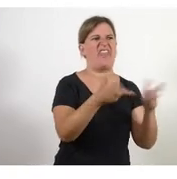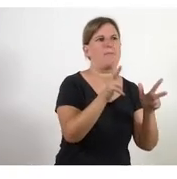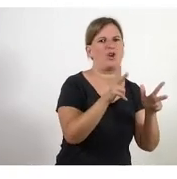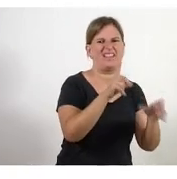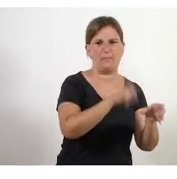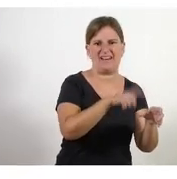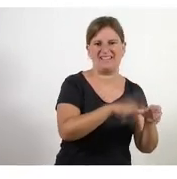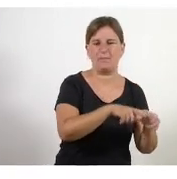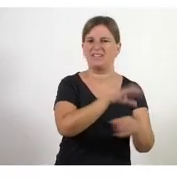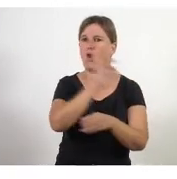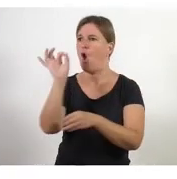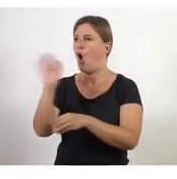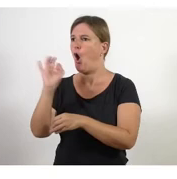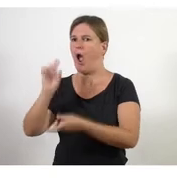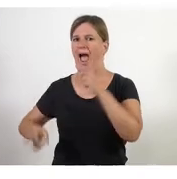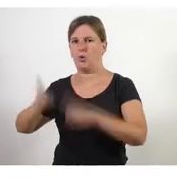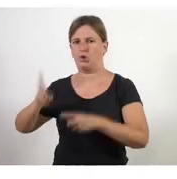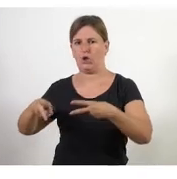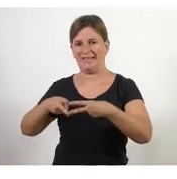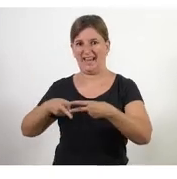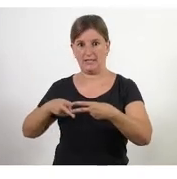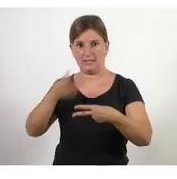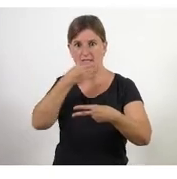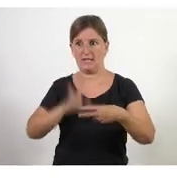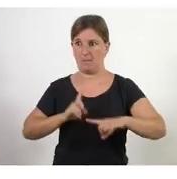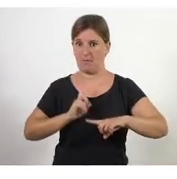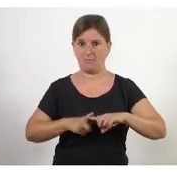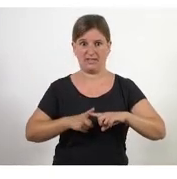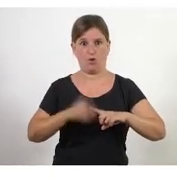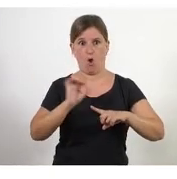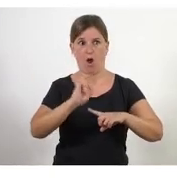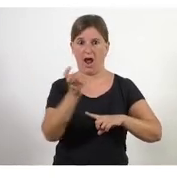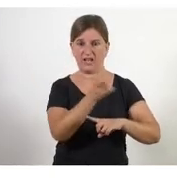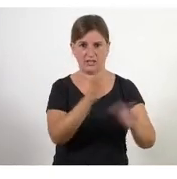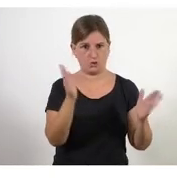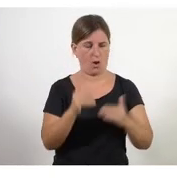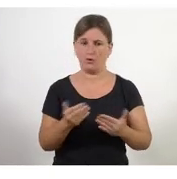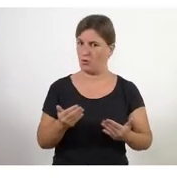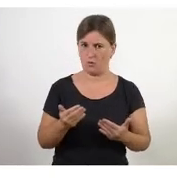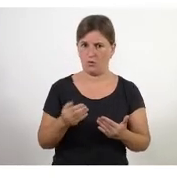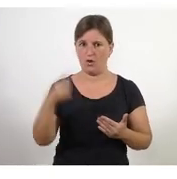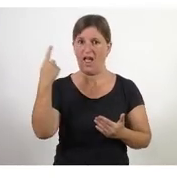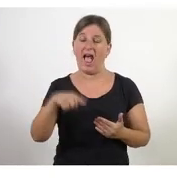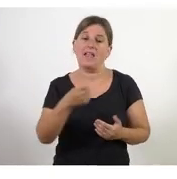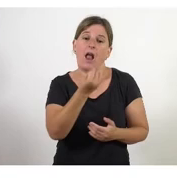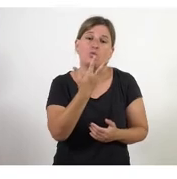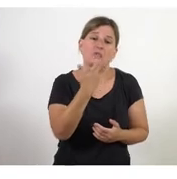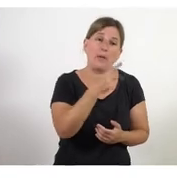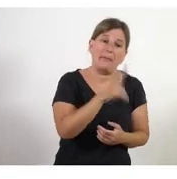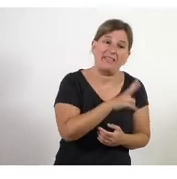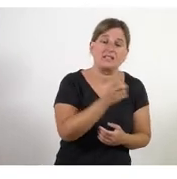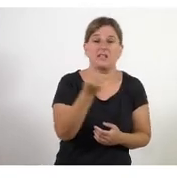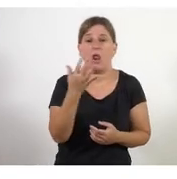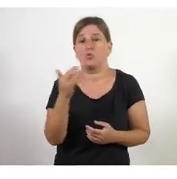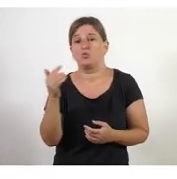participatius o som autoritaris sembla que no hi hagi una altra forma i clar uns tenen uns avantatges i uns altres uns